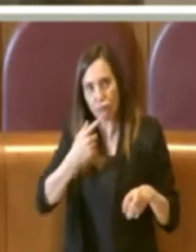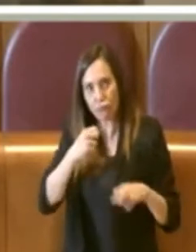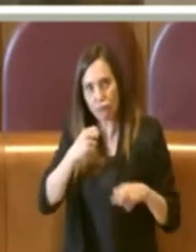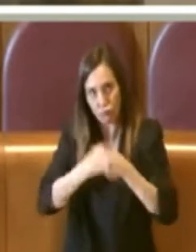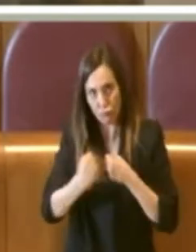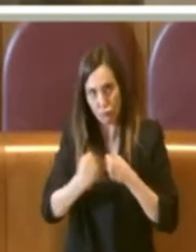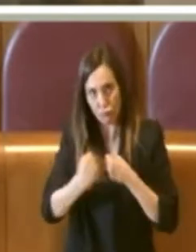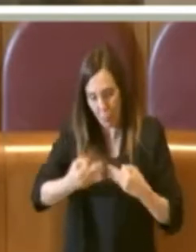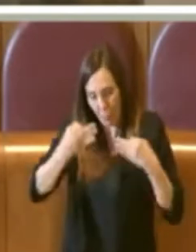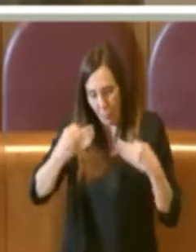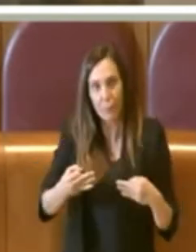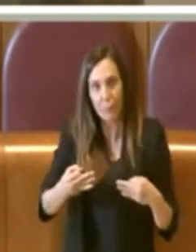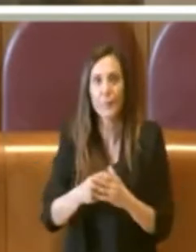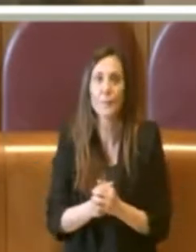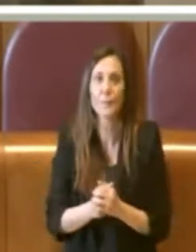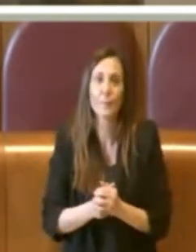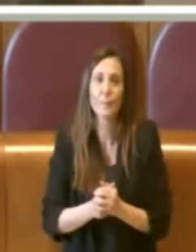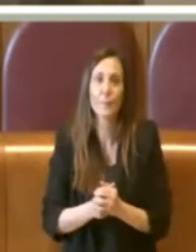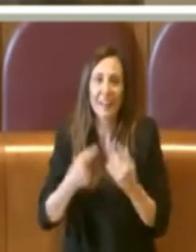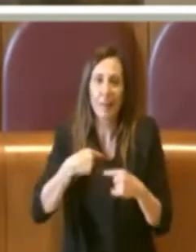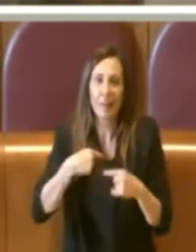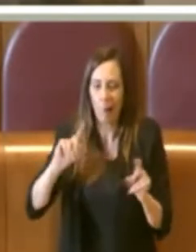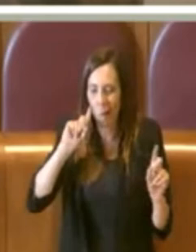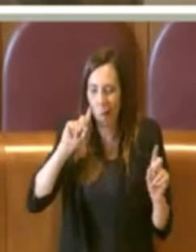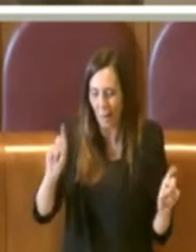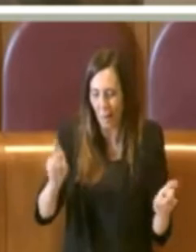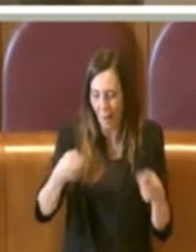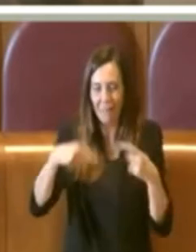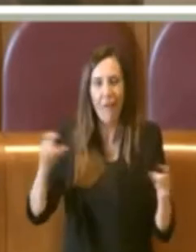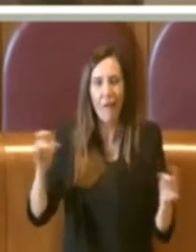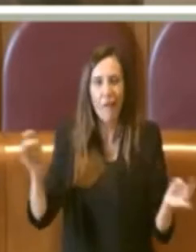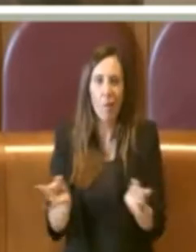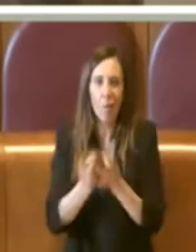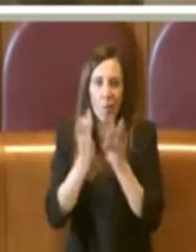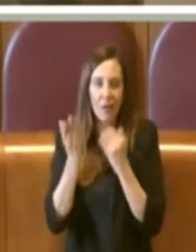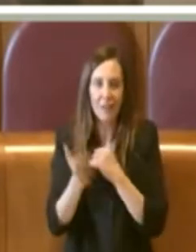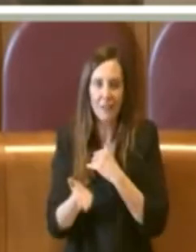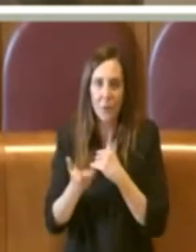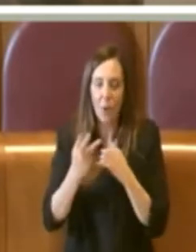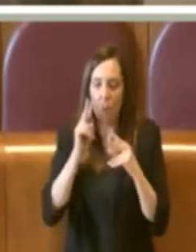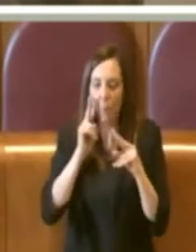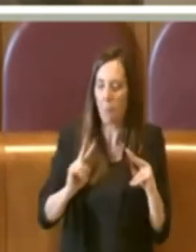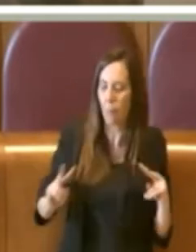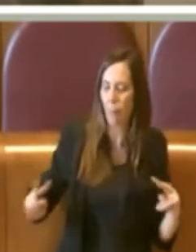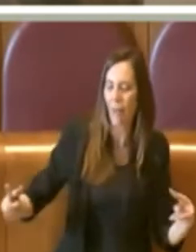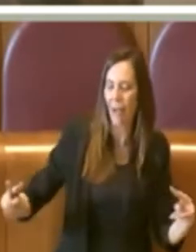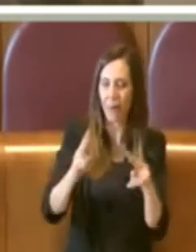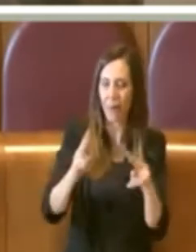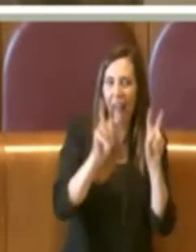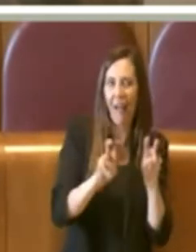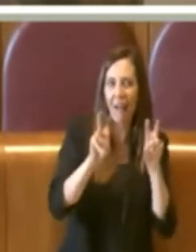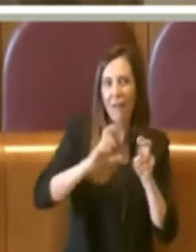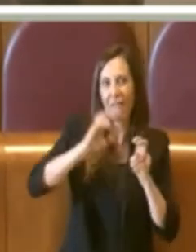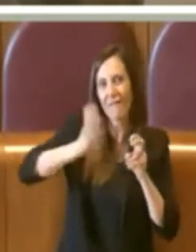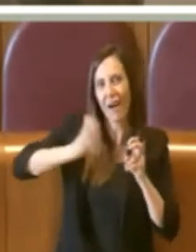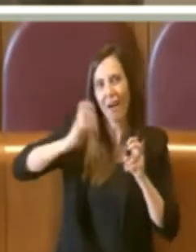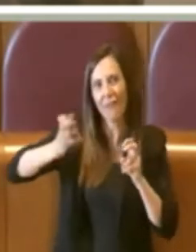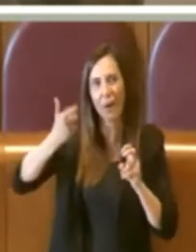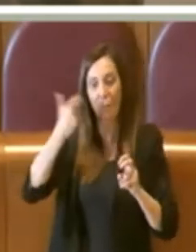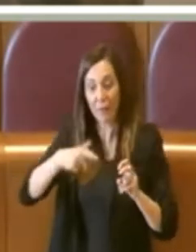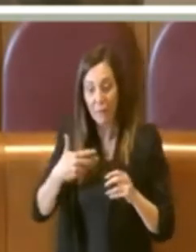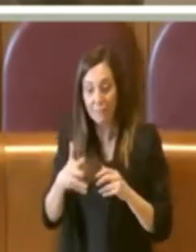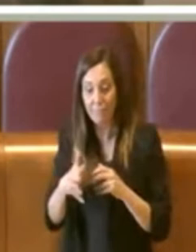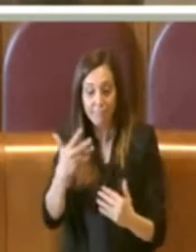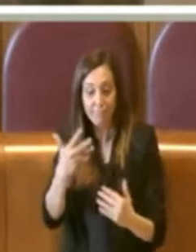ho colto questa occasione per fare un pochino una panoramica su questi temi che, immagino, comunque presto ci troveremo ad affrontare o comunque